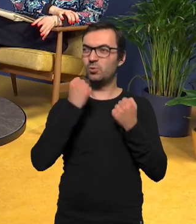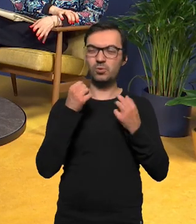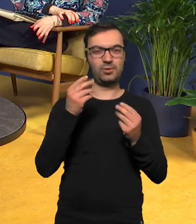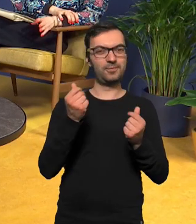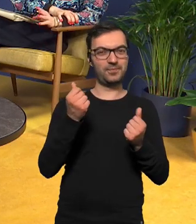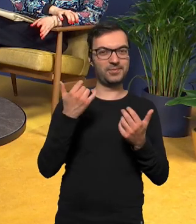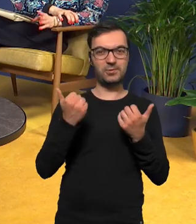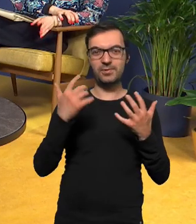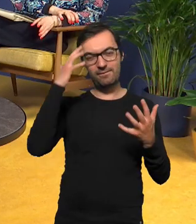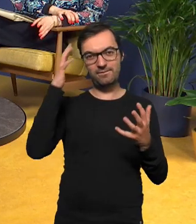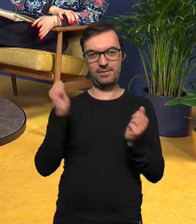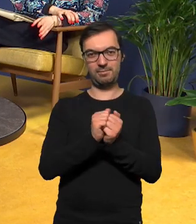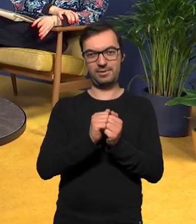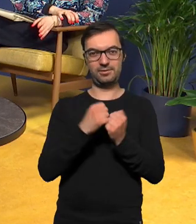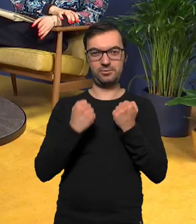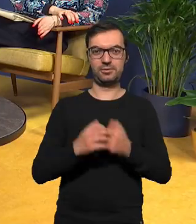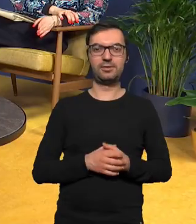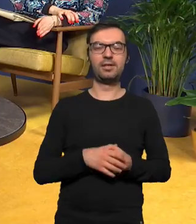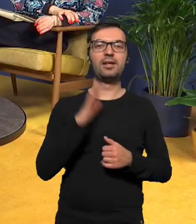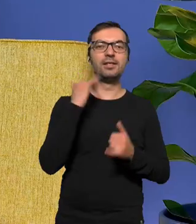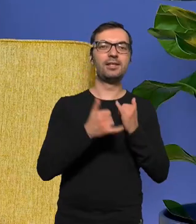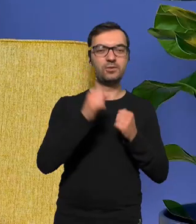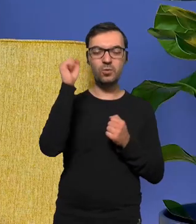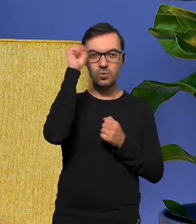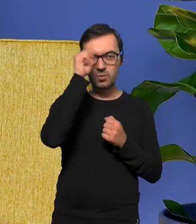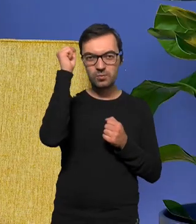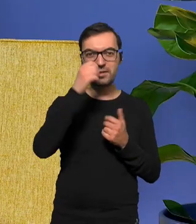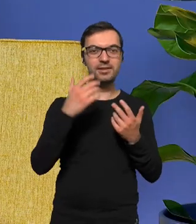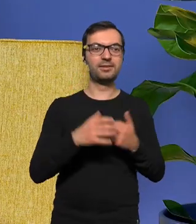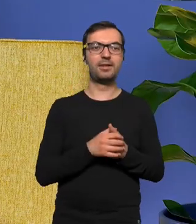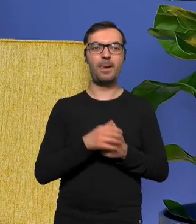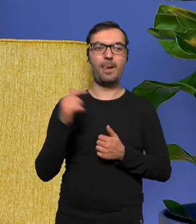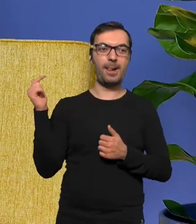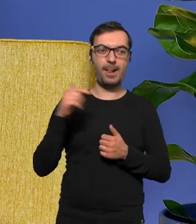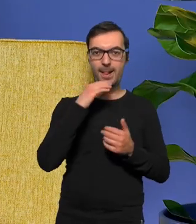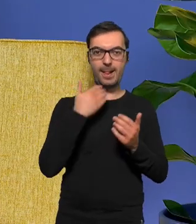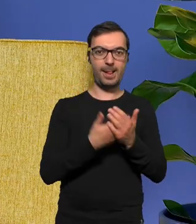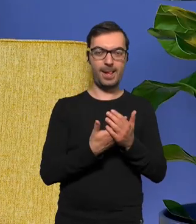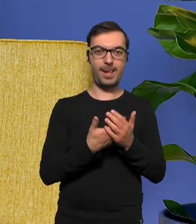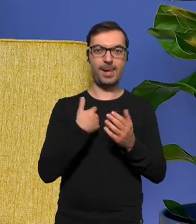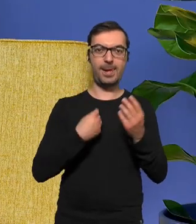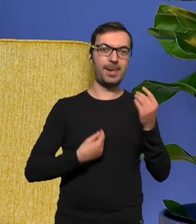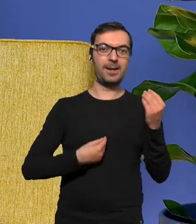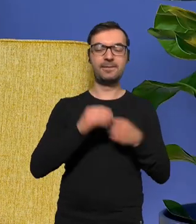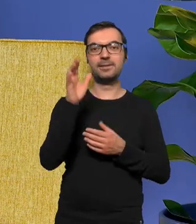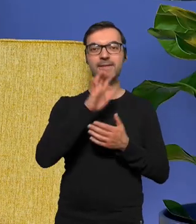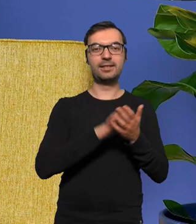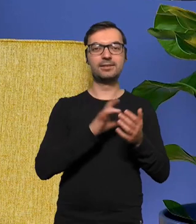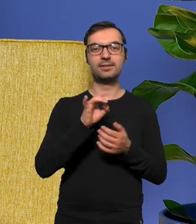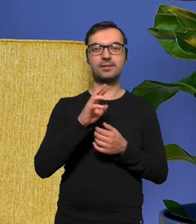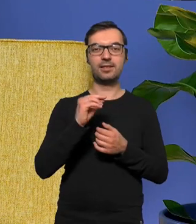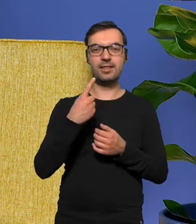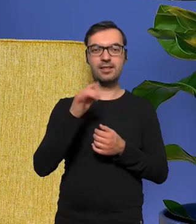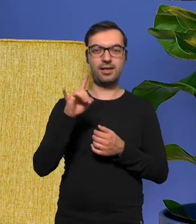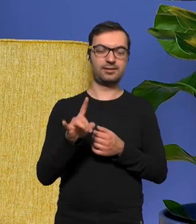złapania i do wymyślenia na nowo nawet jeżeli są głupie a trzeba o tym powiedzieć że ja większości tych tekstów Green Day'a